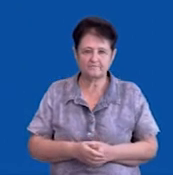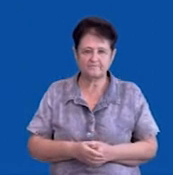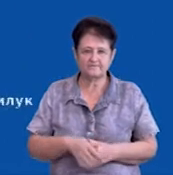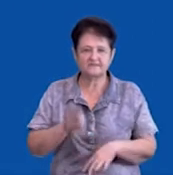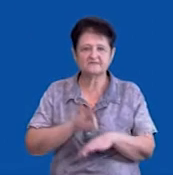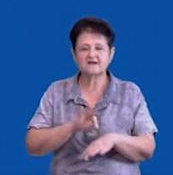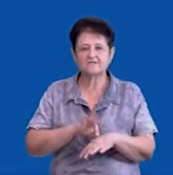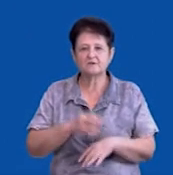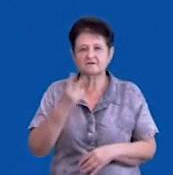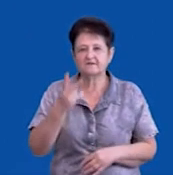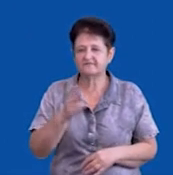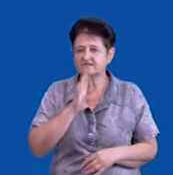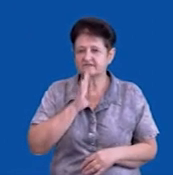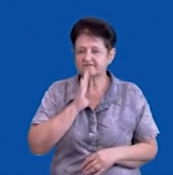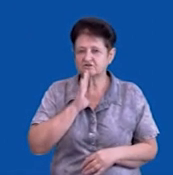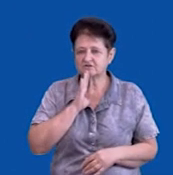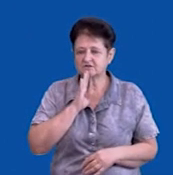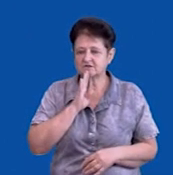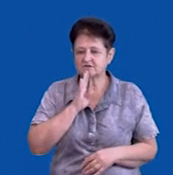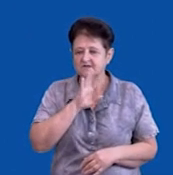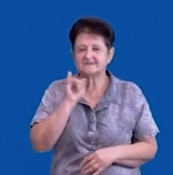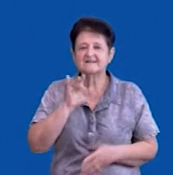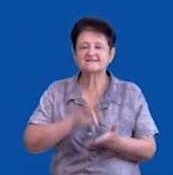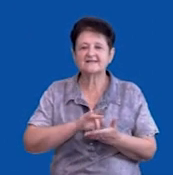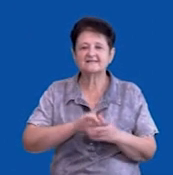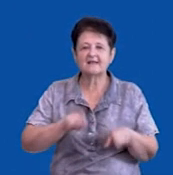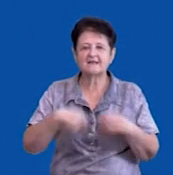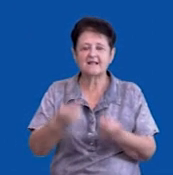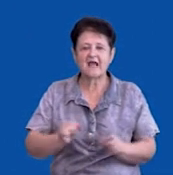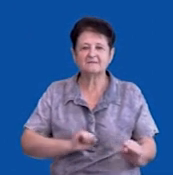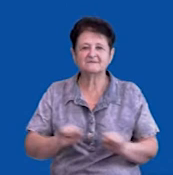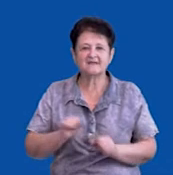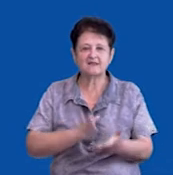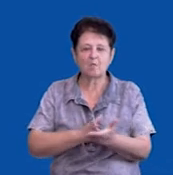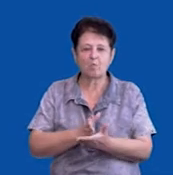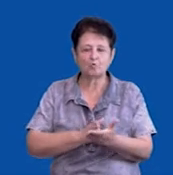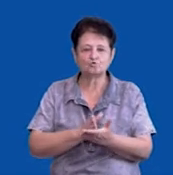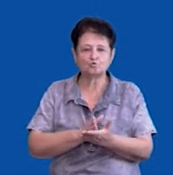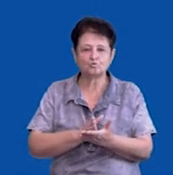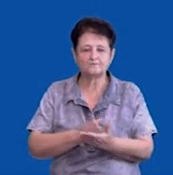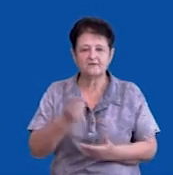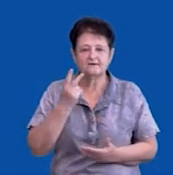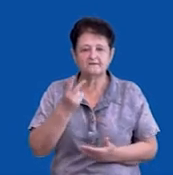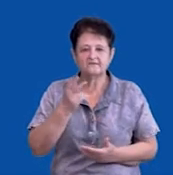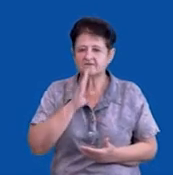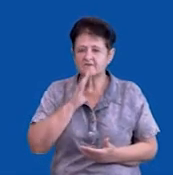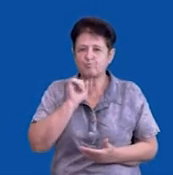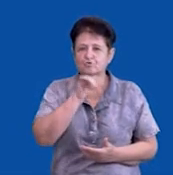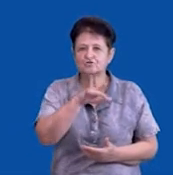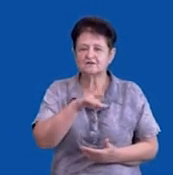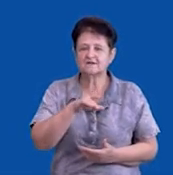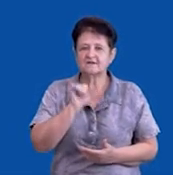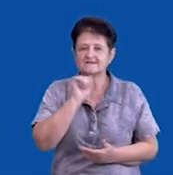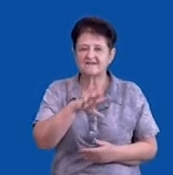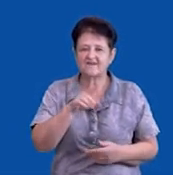Захворіли дві дівочки із центру надання адміністративних послуг. Ще три дівочки пішли здавати тест